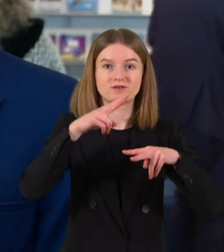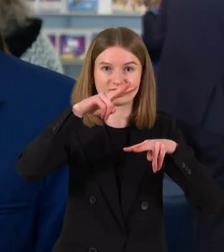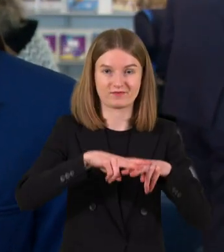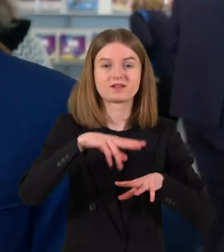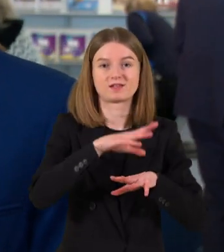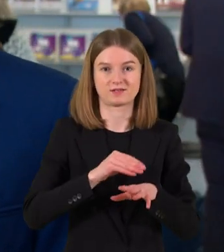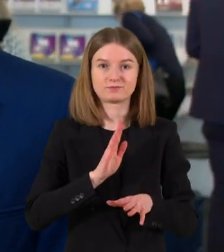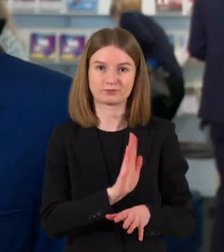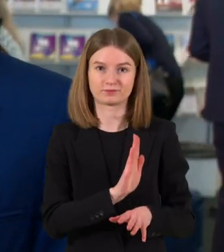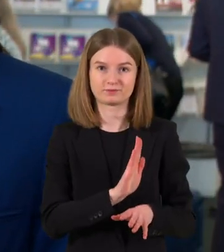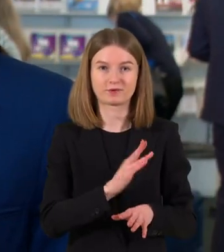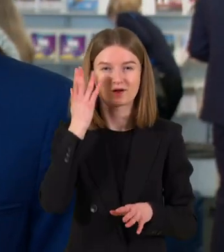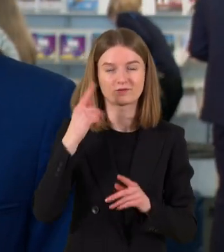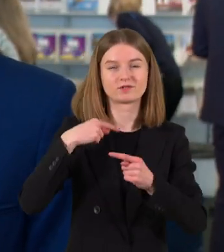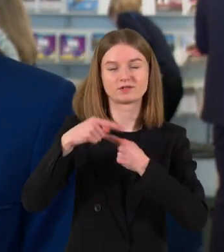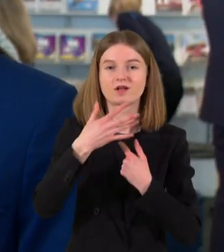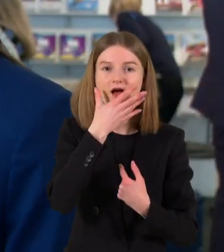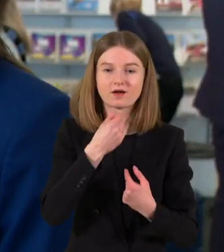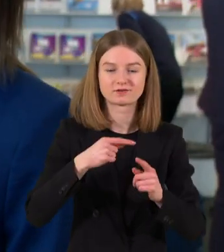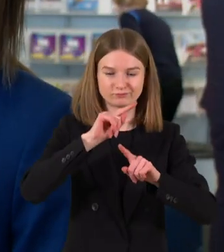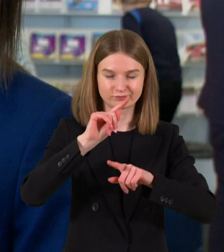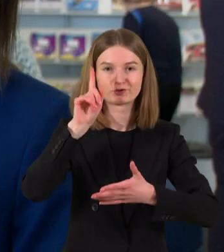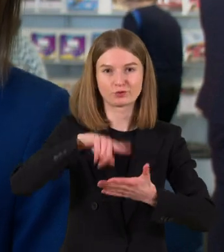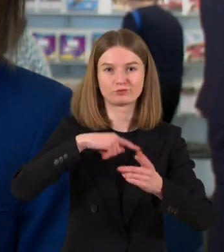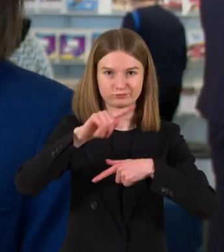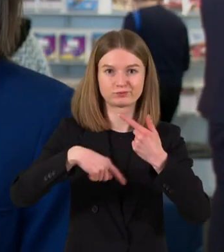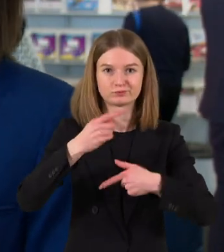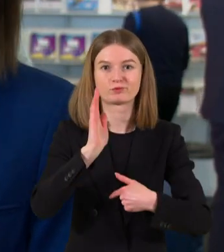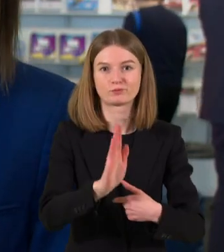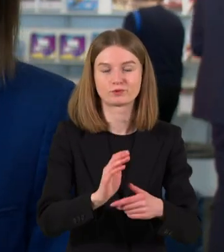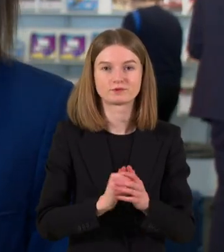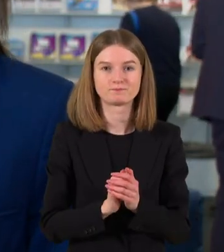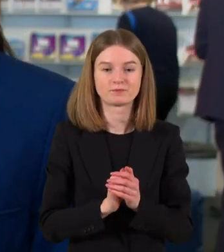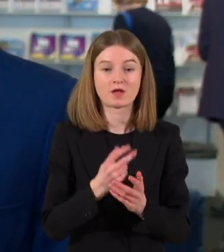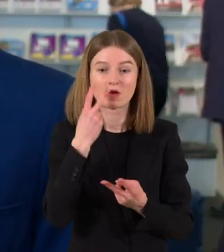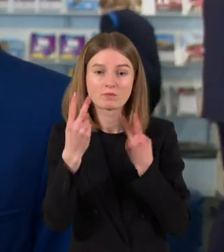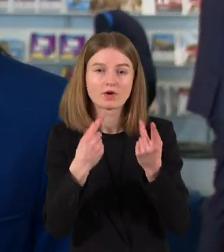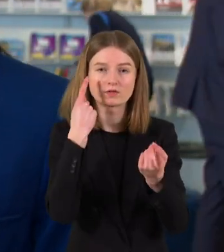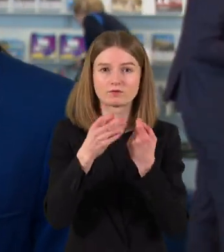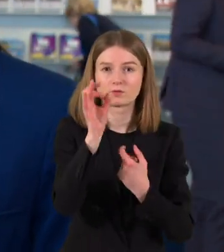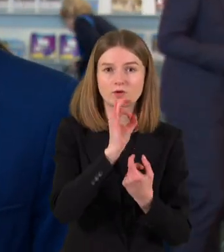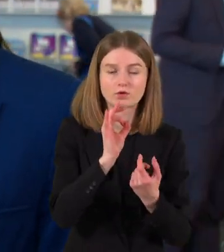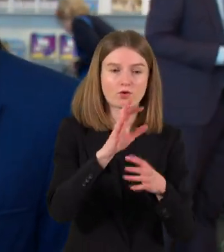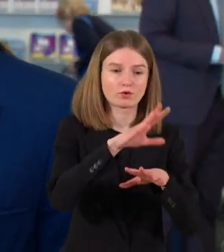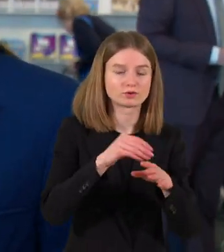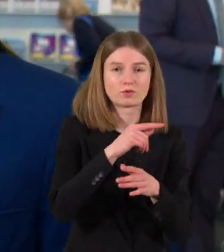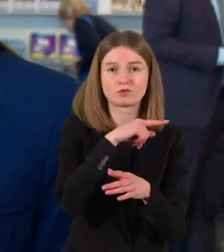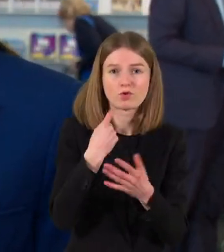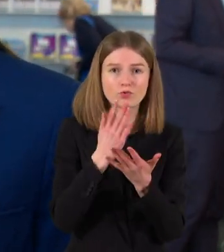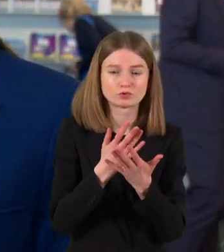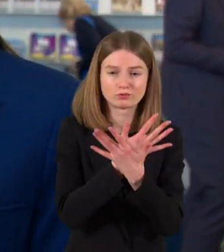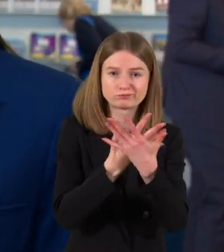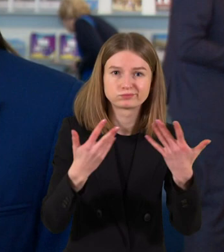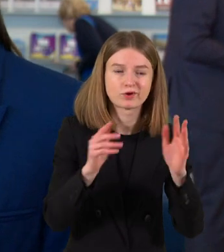tradicija. Tikiuosi, kad kas met dabar turėsime ir tikrai matome, kad yra daug medžiagos apie Seimą ir Seimo narių knygų. Tai turime